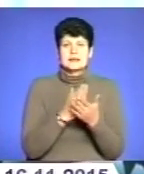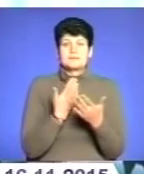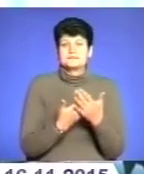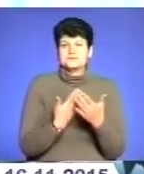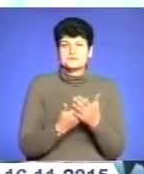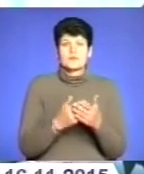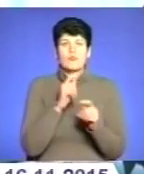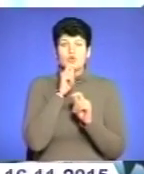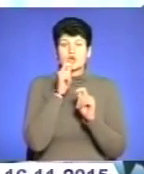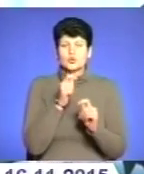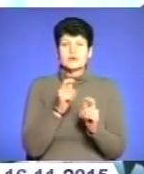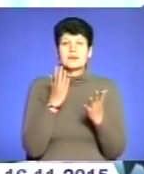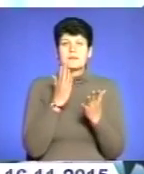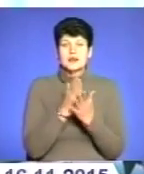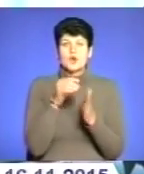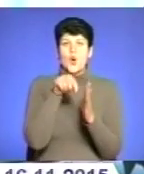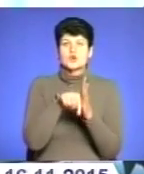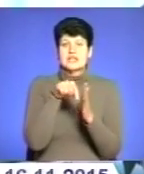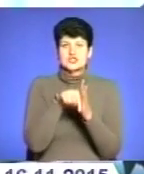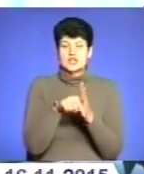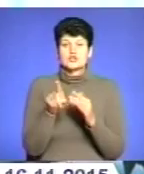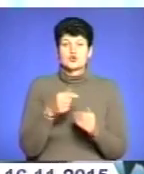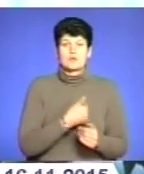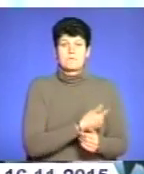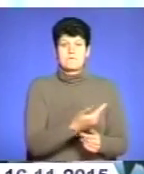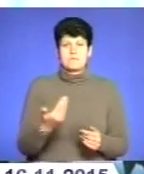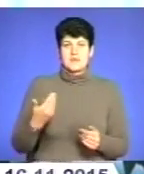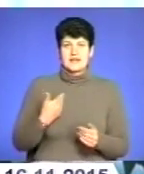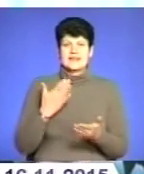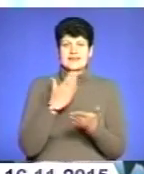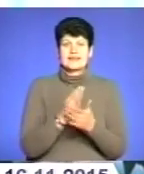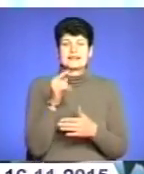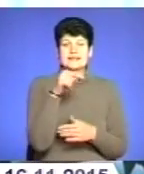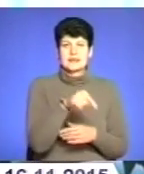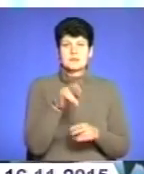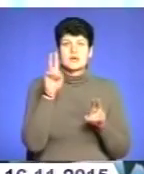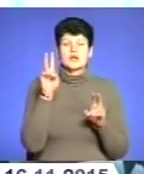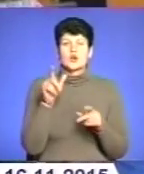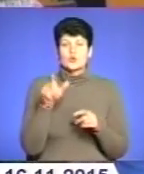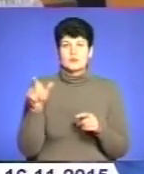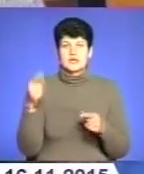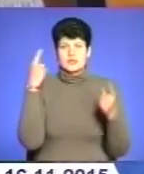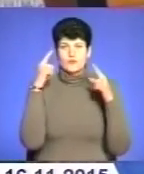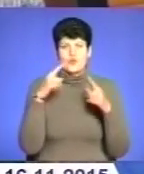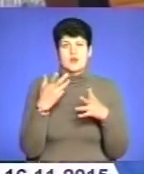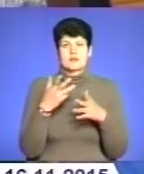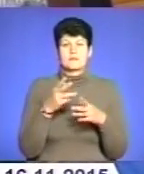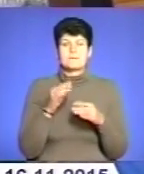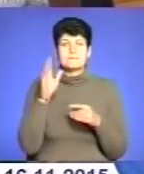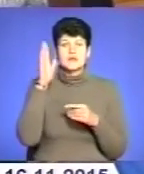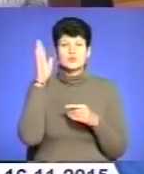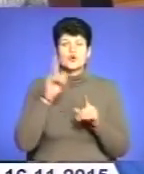який повинен означати, що ми є тими людьми, які творимо майбутнє. Особливо